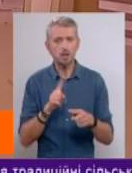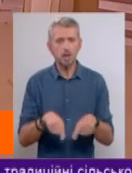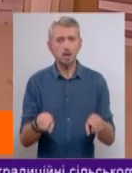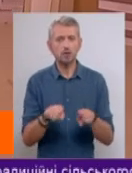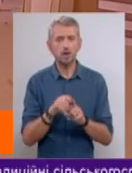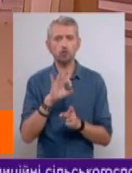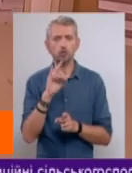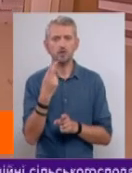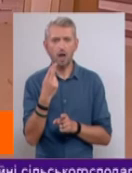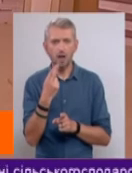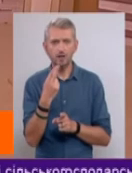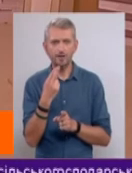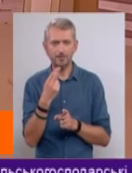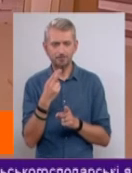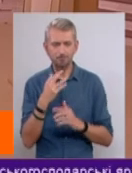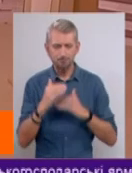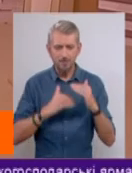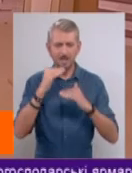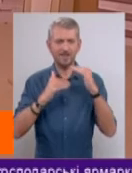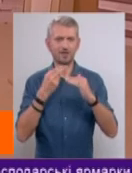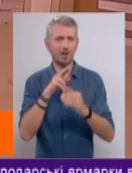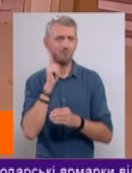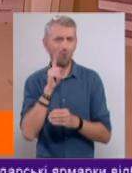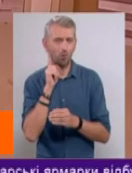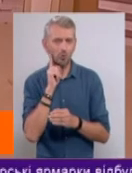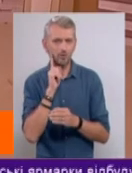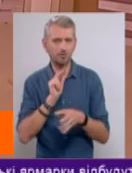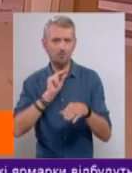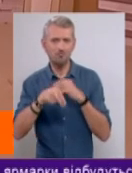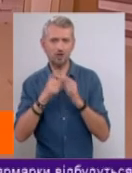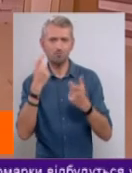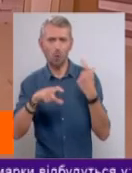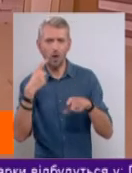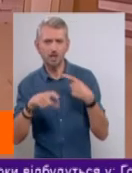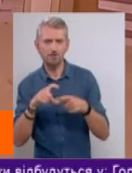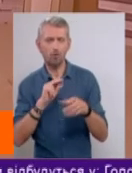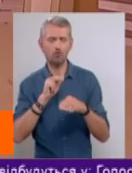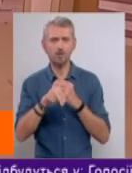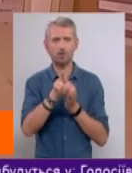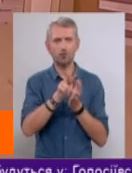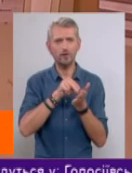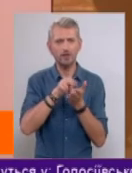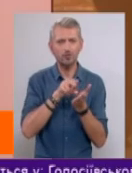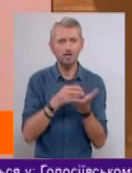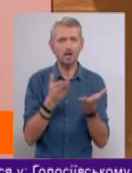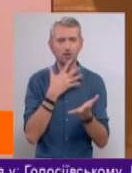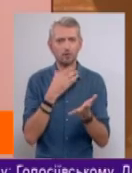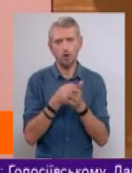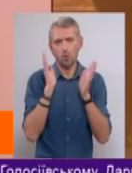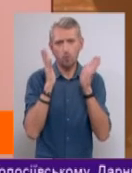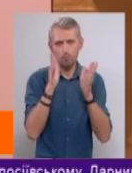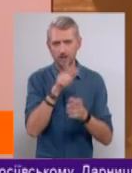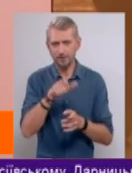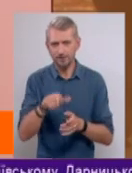соціальний ліфт для молоді за рахунок блогерства, за рахунок наслідування якихось своїх кумирів.